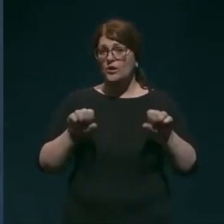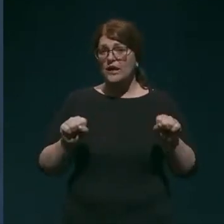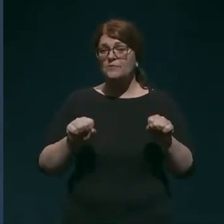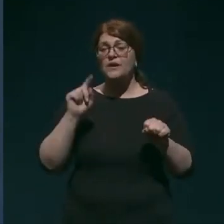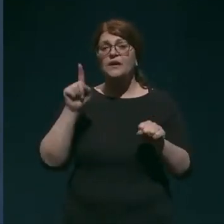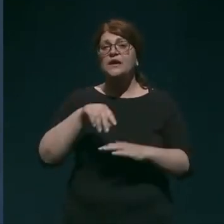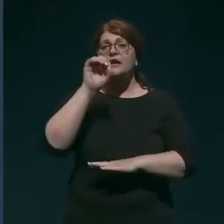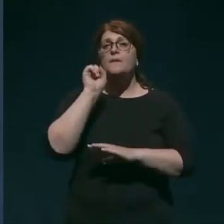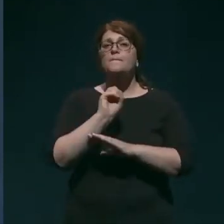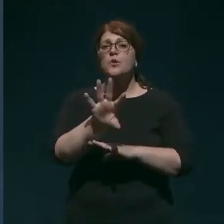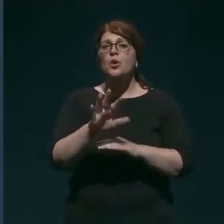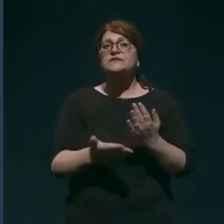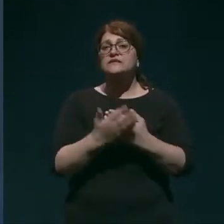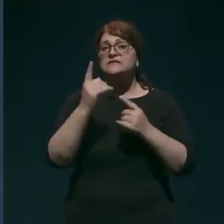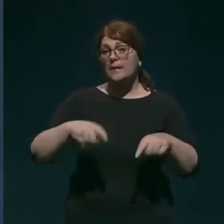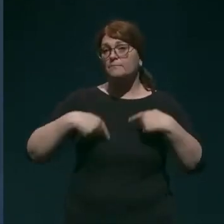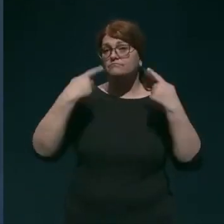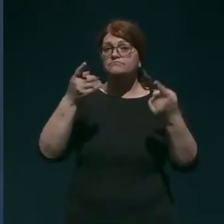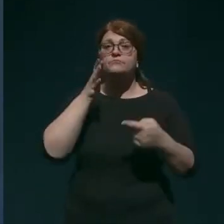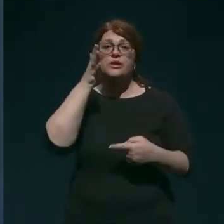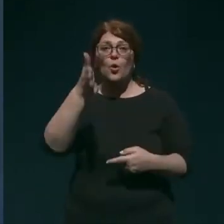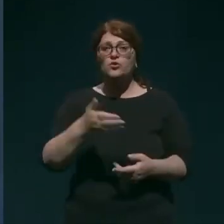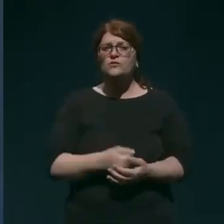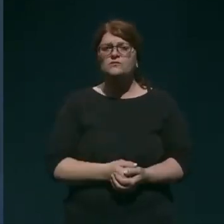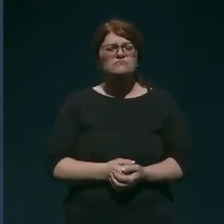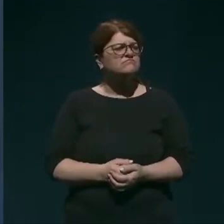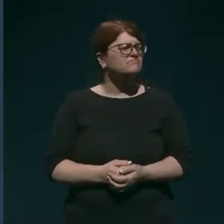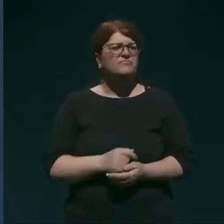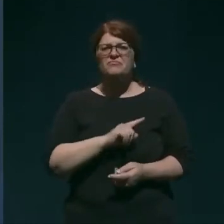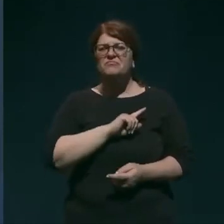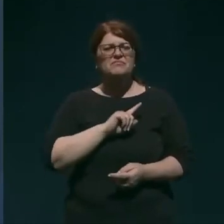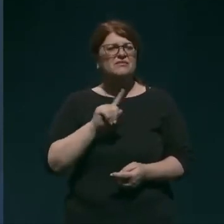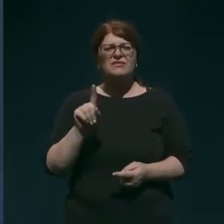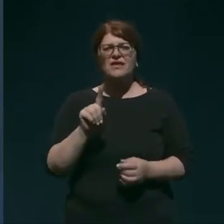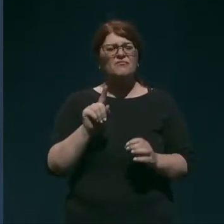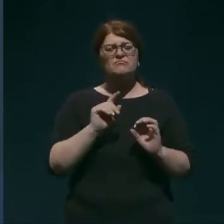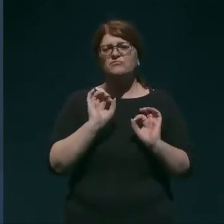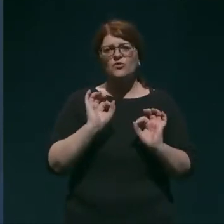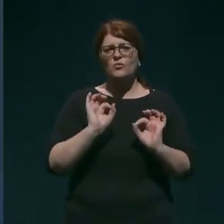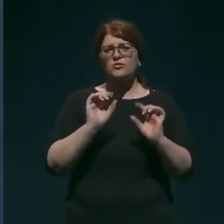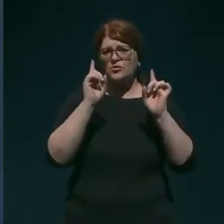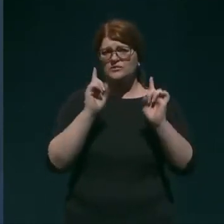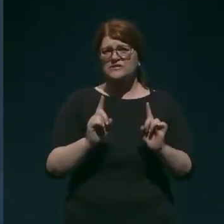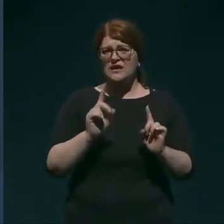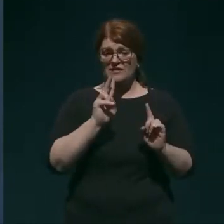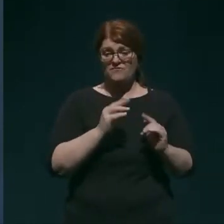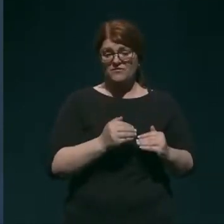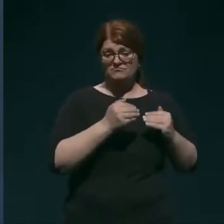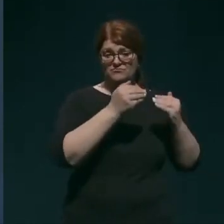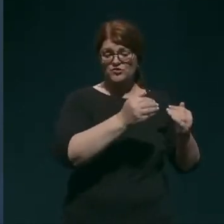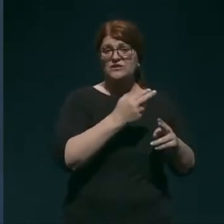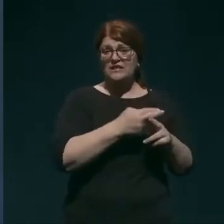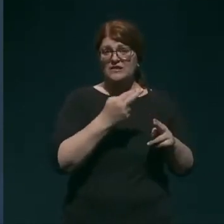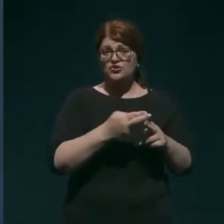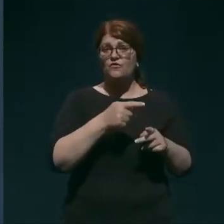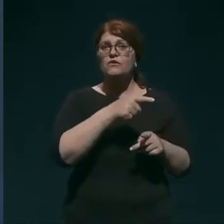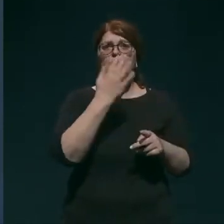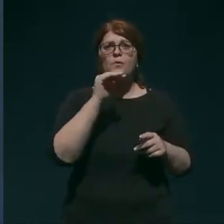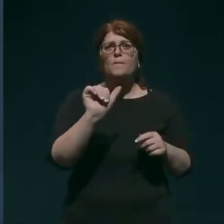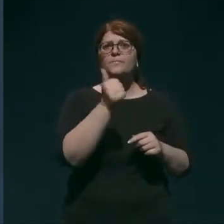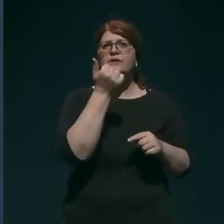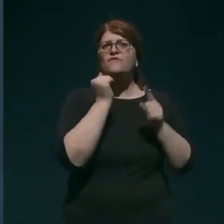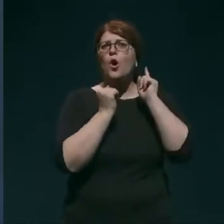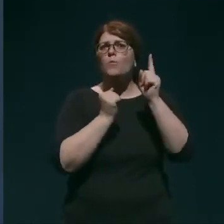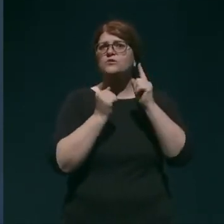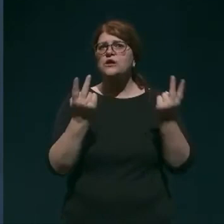projekcijah za v prihodnje. Nezavidljivo stanje v sosednji državi je bilo pred meseci tudi prvo upozorilo Sloveniji, kako